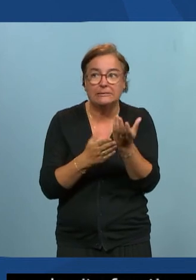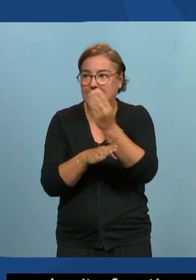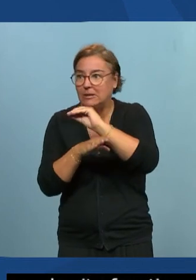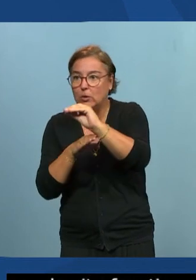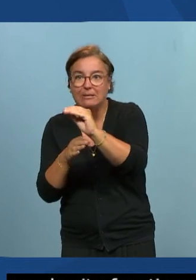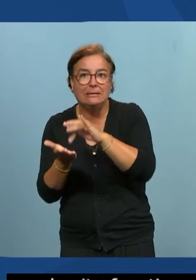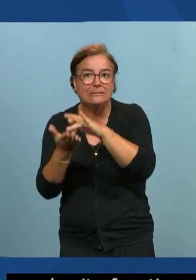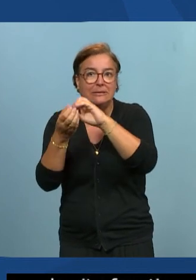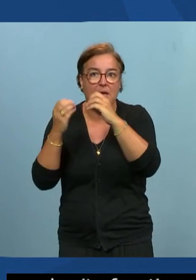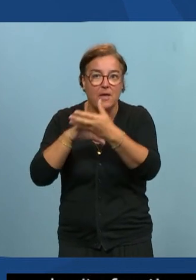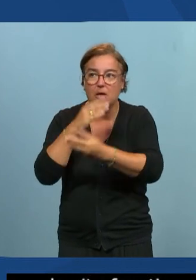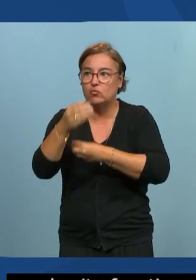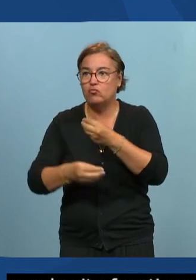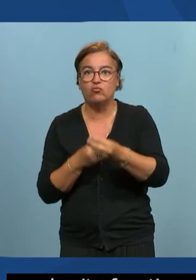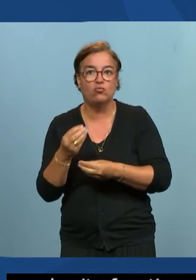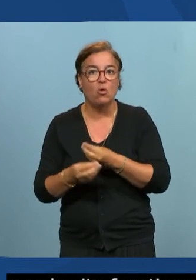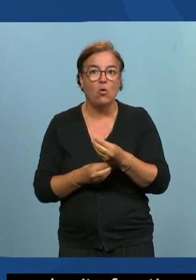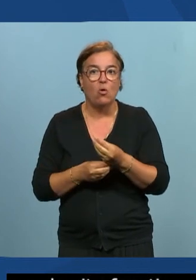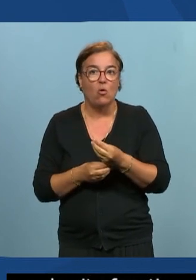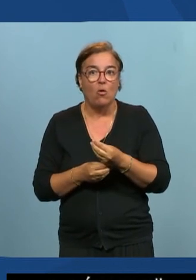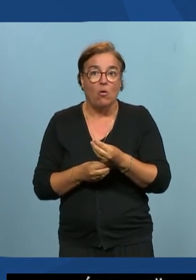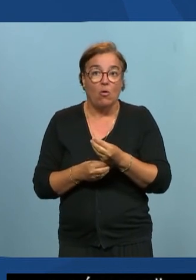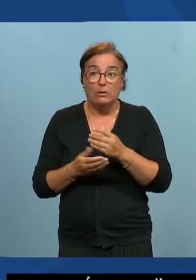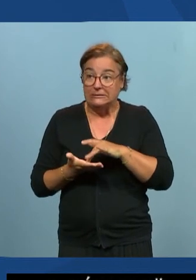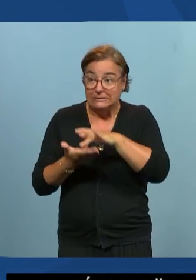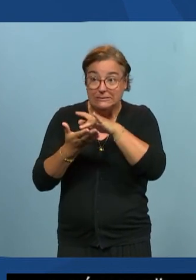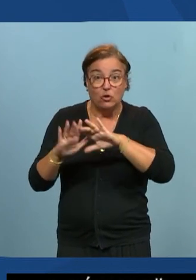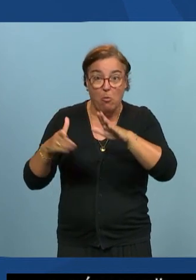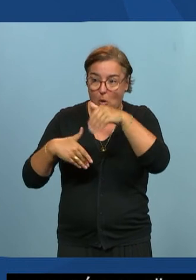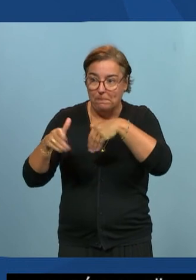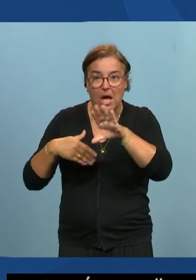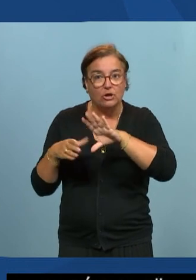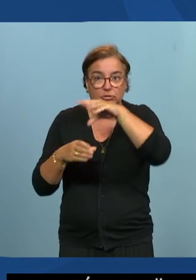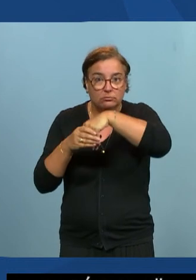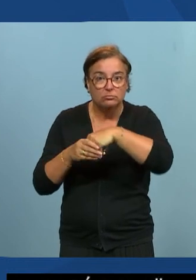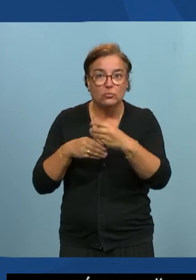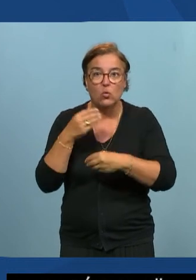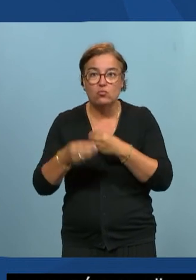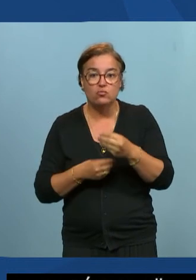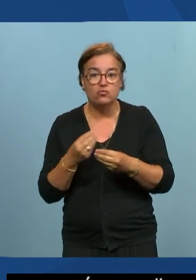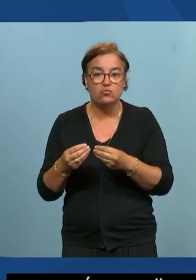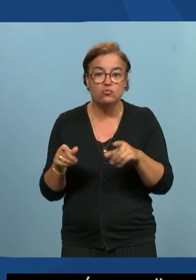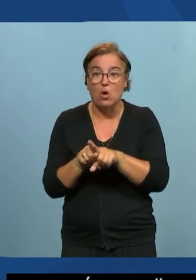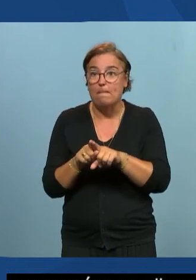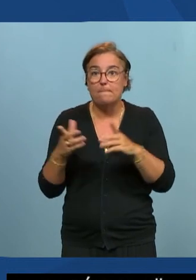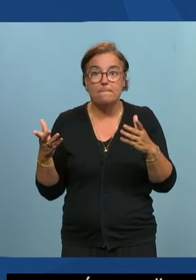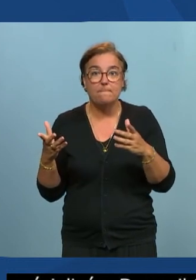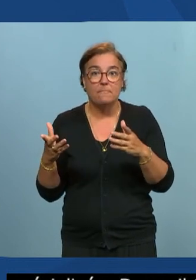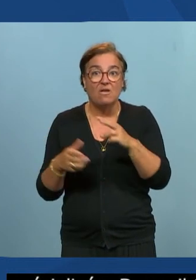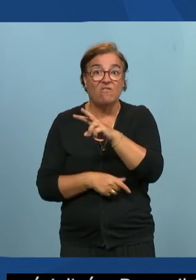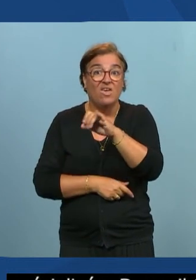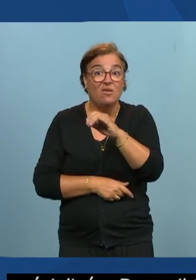internet tester le fonctionnement du site comme je disais il y tester l'état